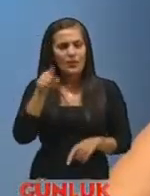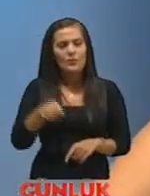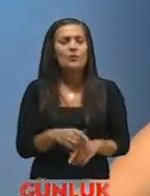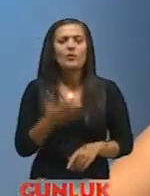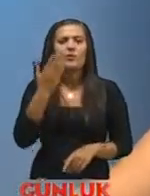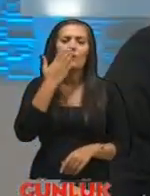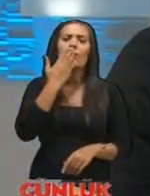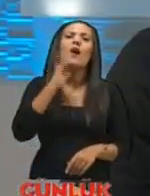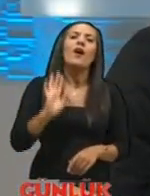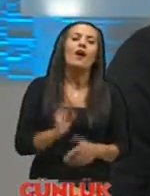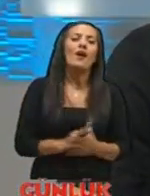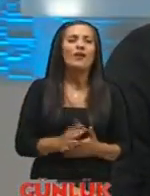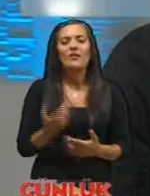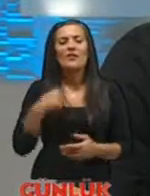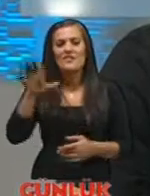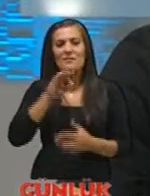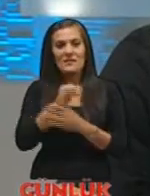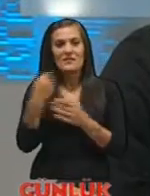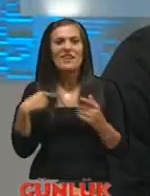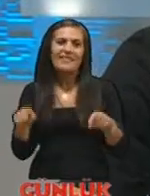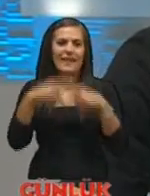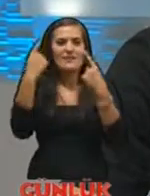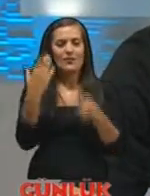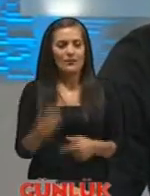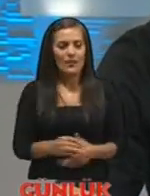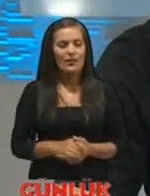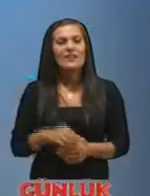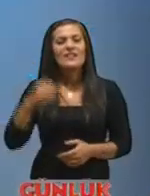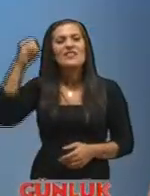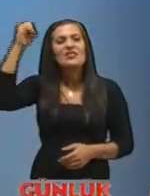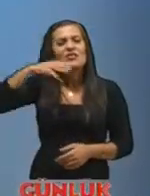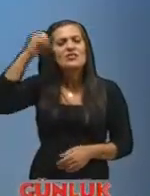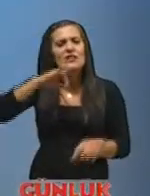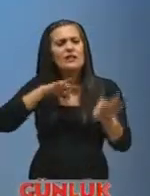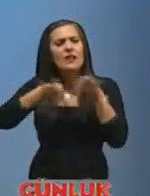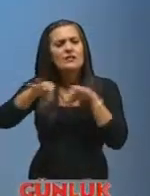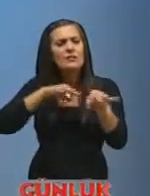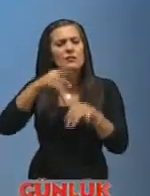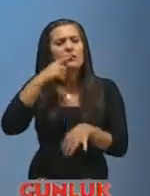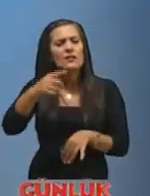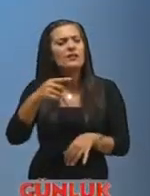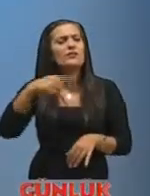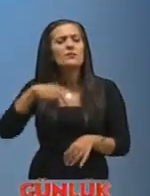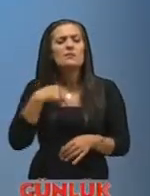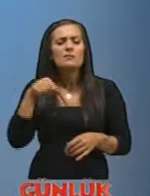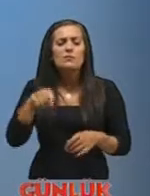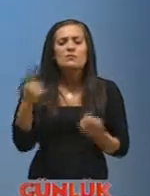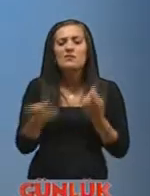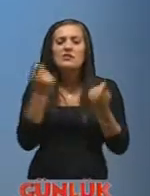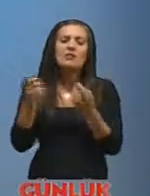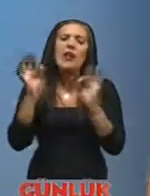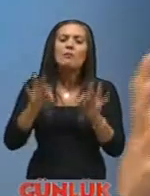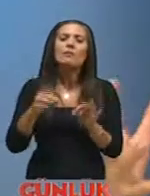seçtiğiniz meslekte? yani tesadüf diyorsunuz harika peki şimdi ışık tasarımcısı deyince biz böyle tabi işin hep böyle